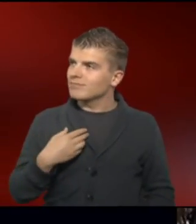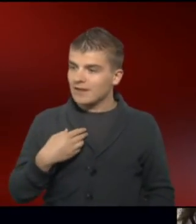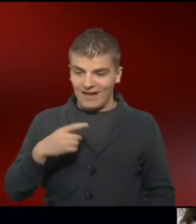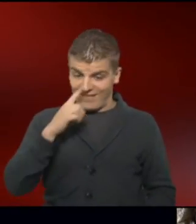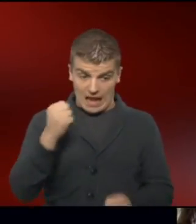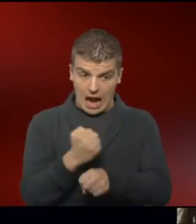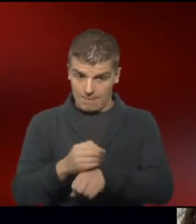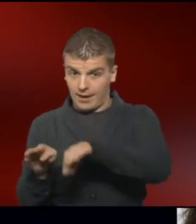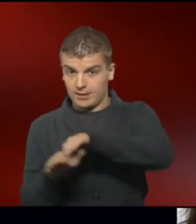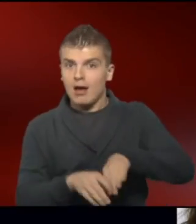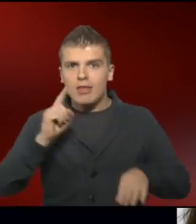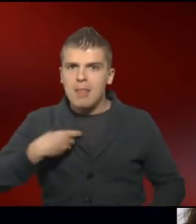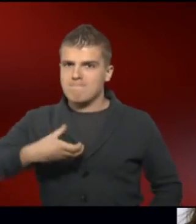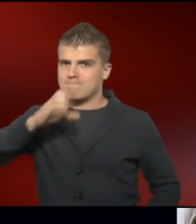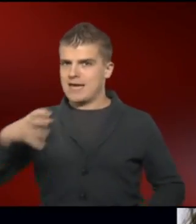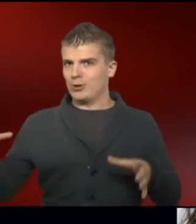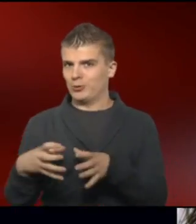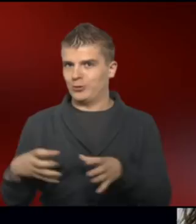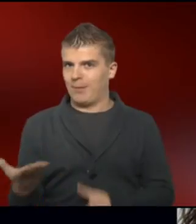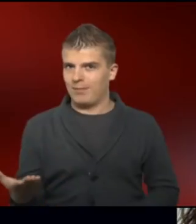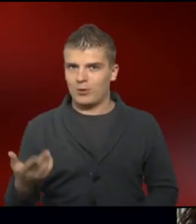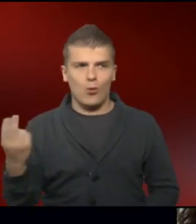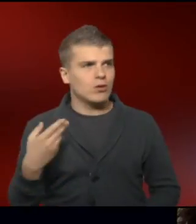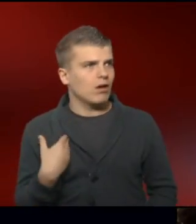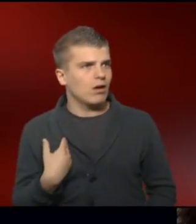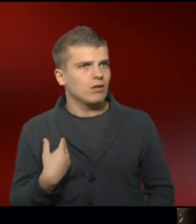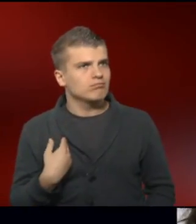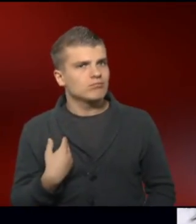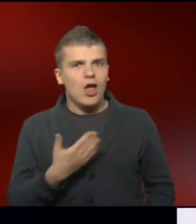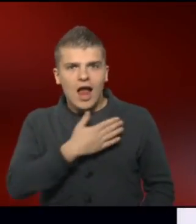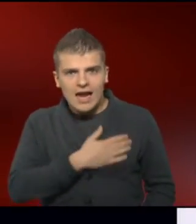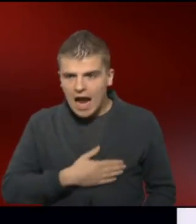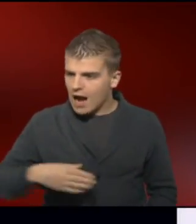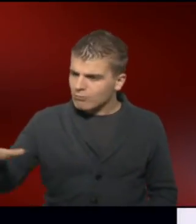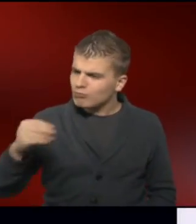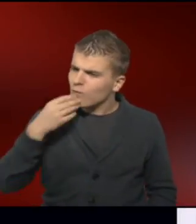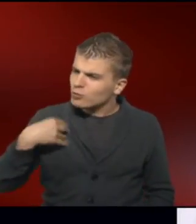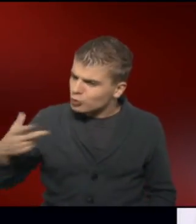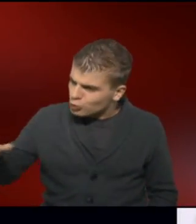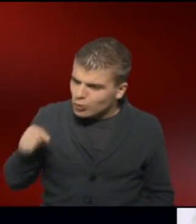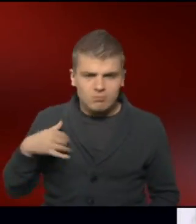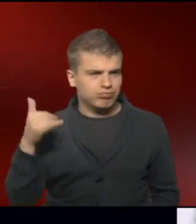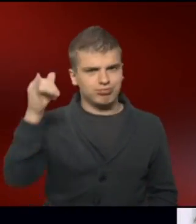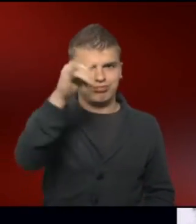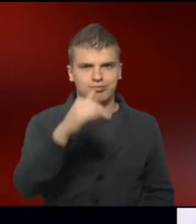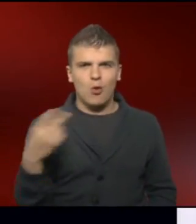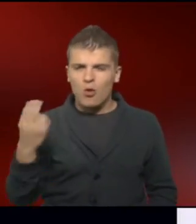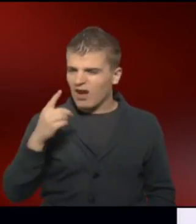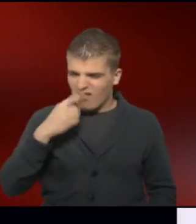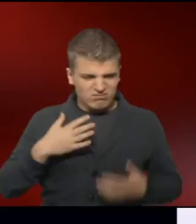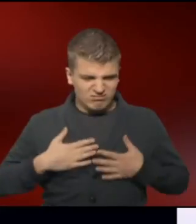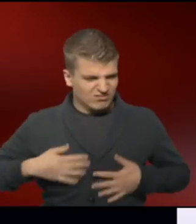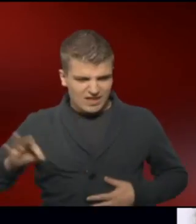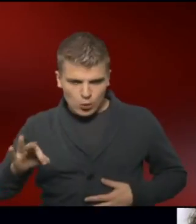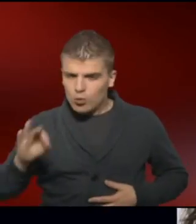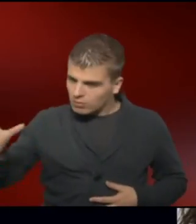nicht mehr arbeiten, noch ein Bier trinken oder so. Oder wo ich denke, gerne würde ich mit demjenigen reisen. Oder wenn es mir nicht gut